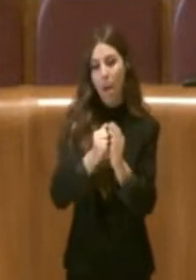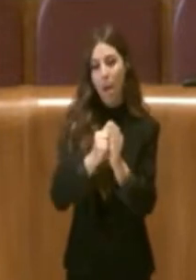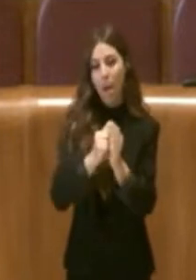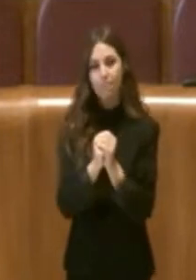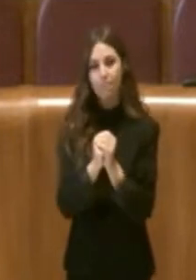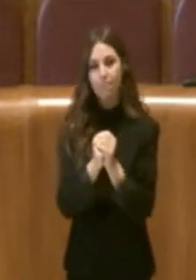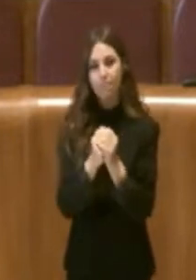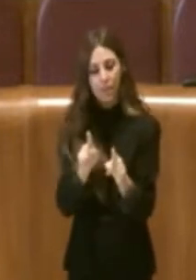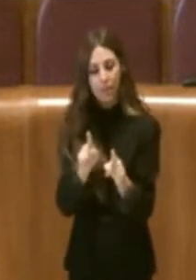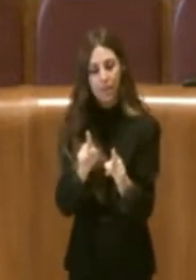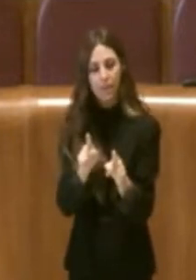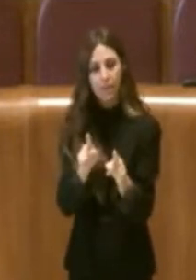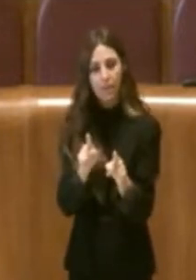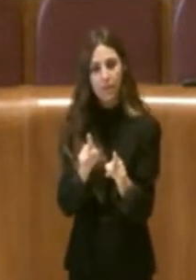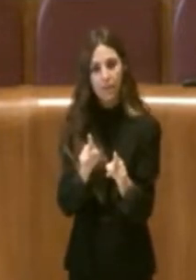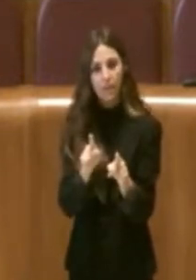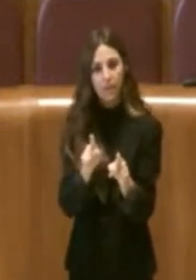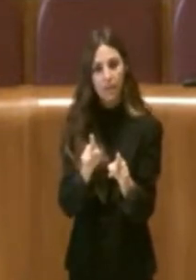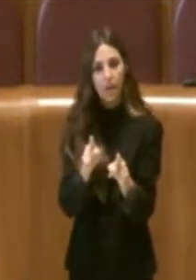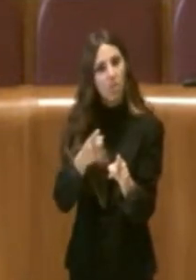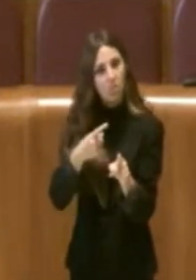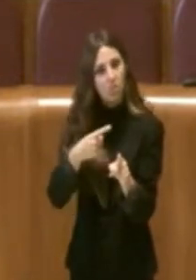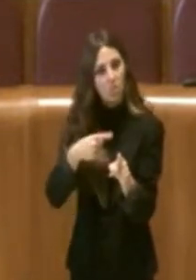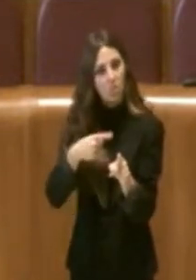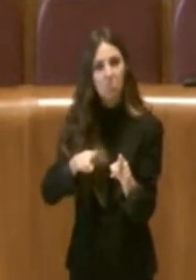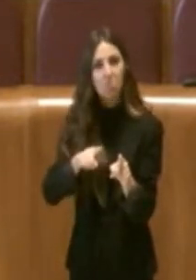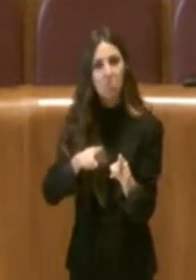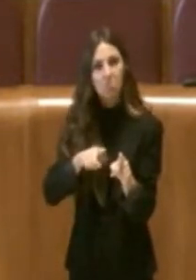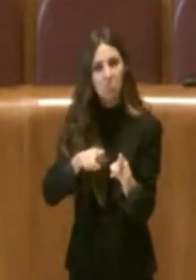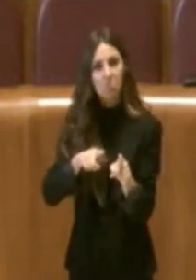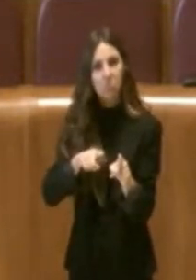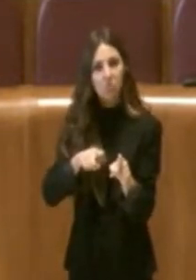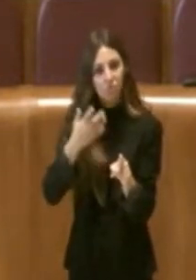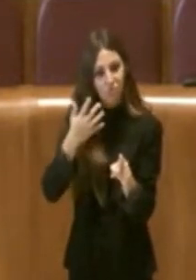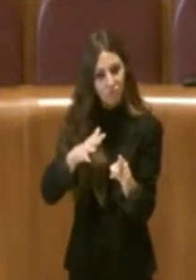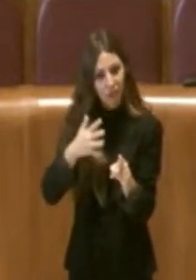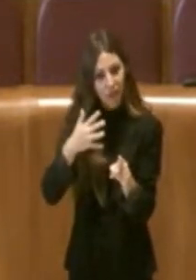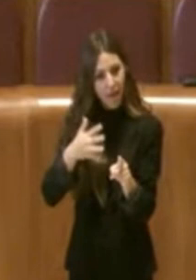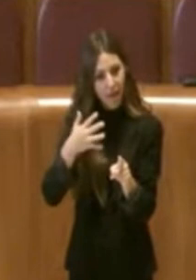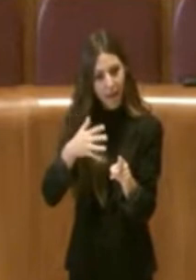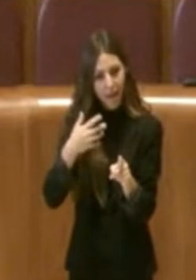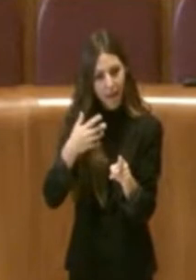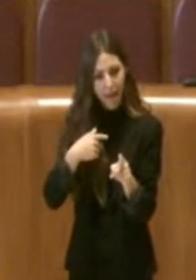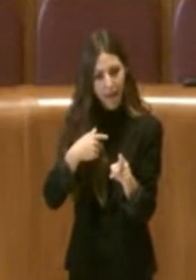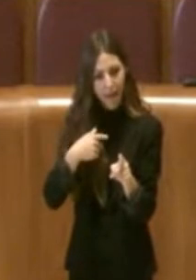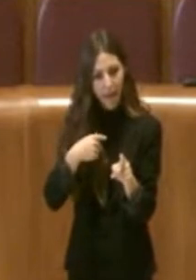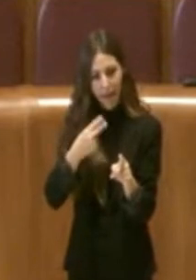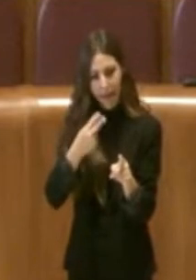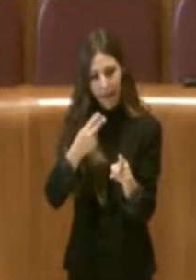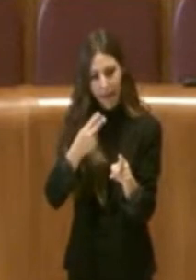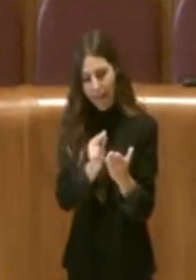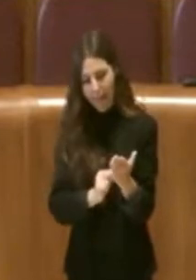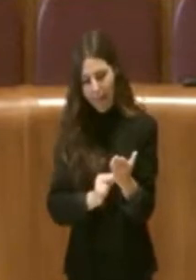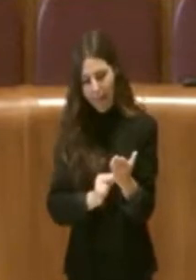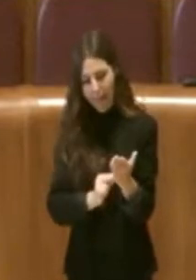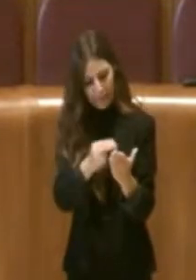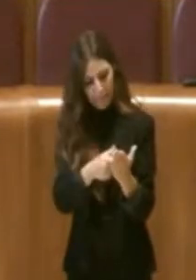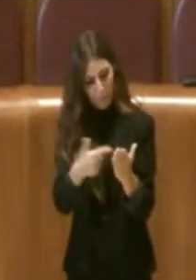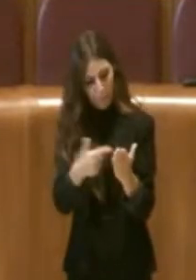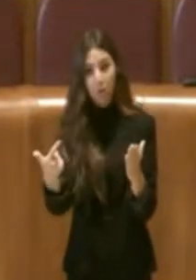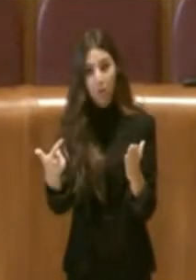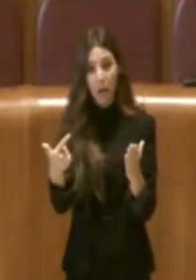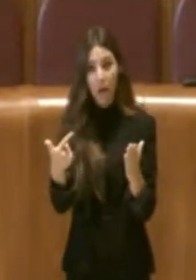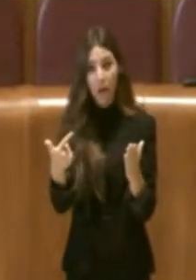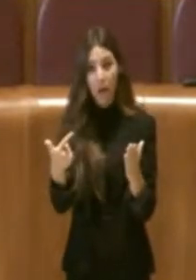questi termini abbiamo ripercorso tutti quelli che sono stati gli atti rilevanti